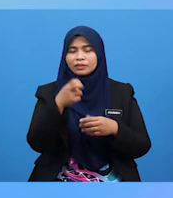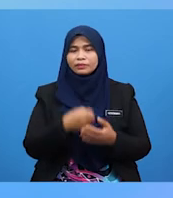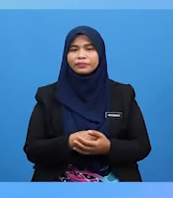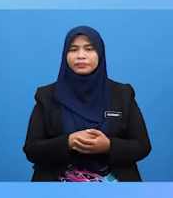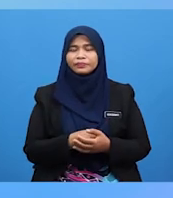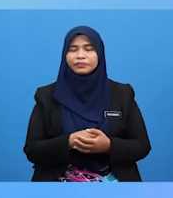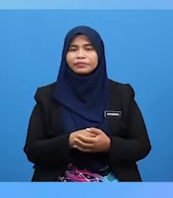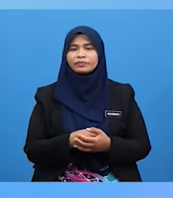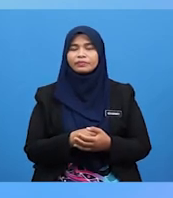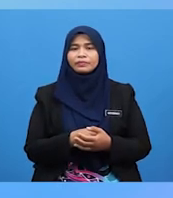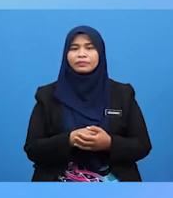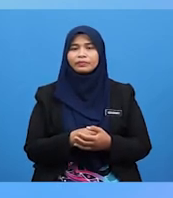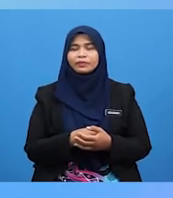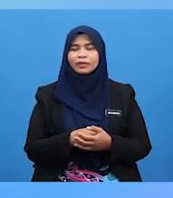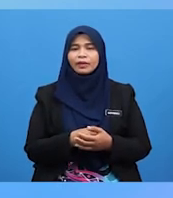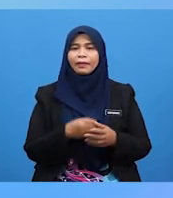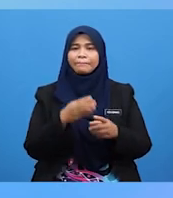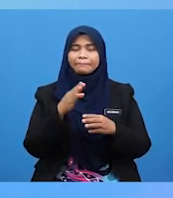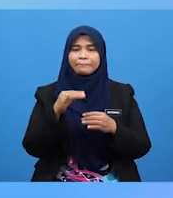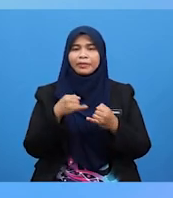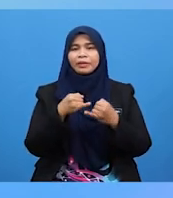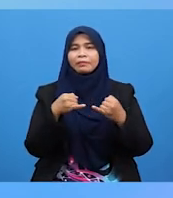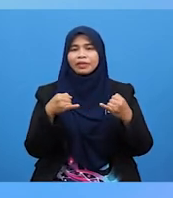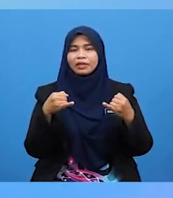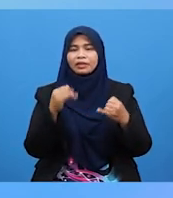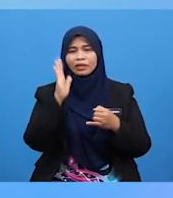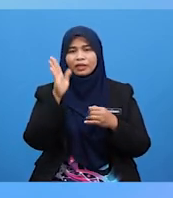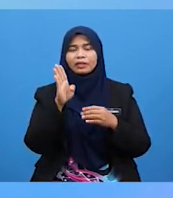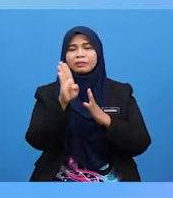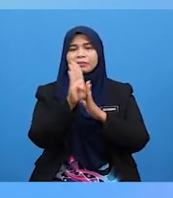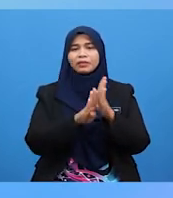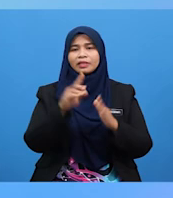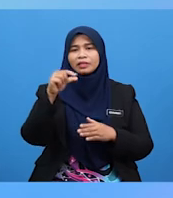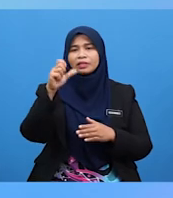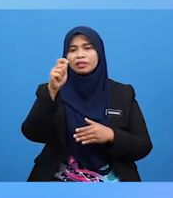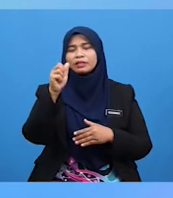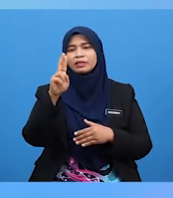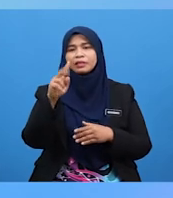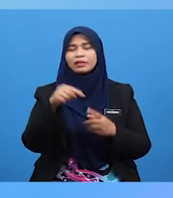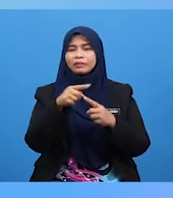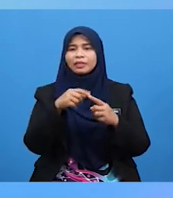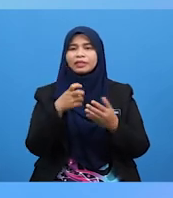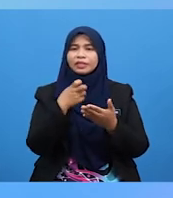Tepat Jawapan Kamu Benang Akan Bergetar Apabila Diketuk